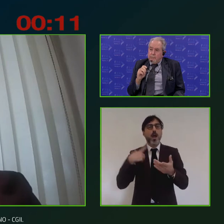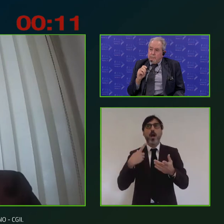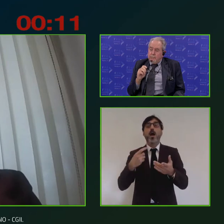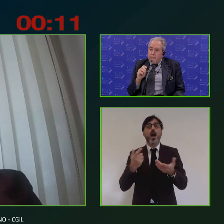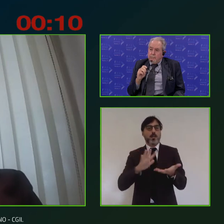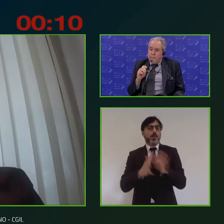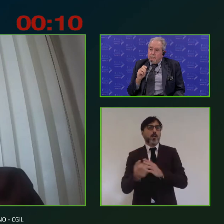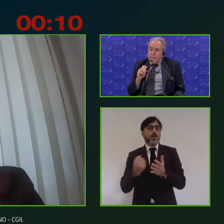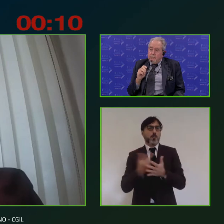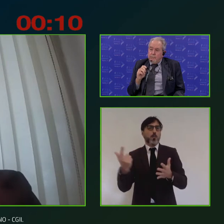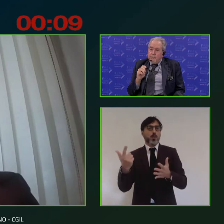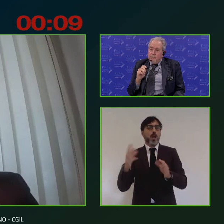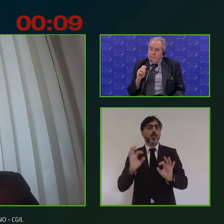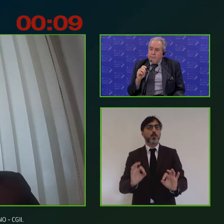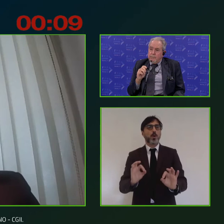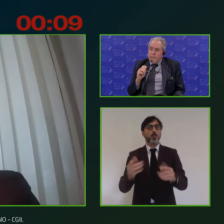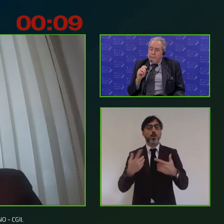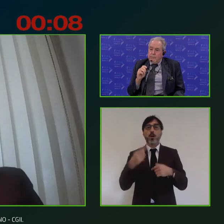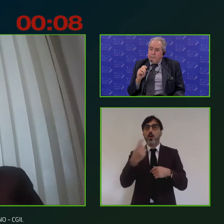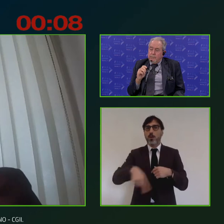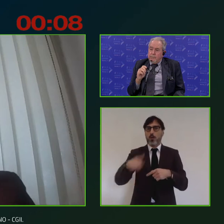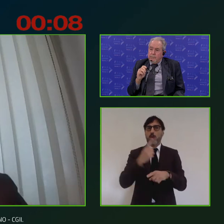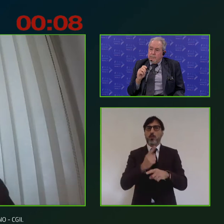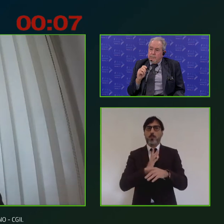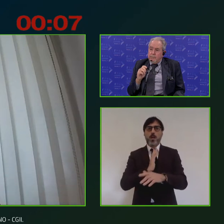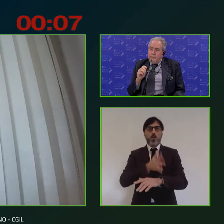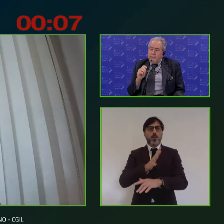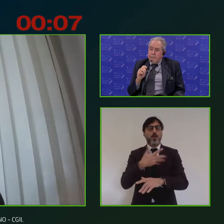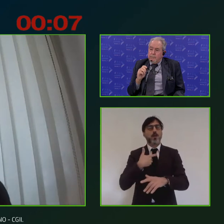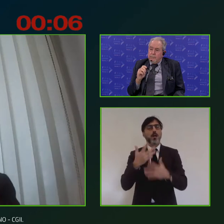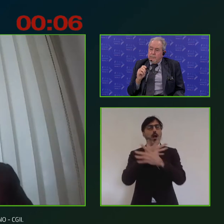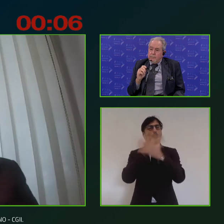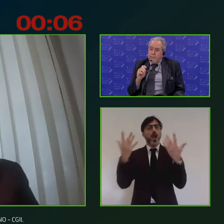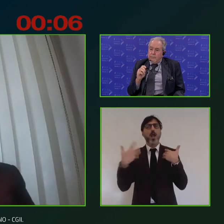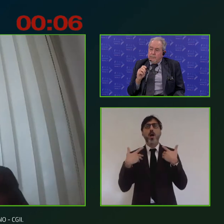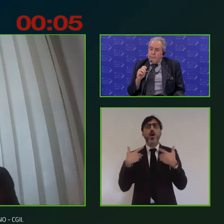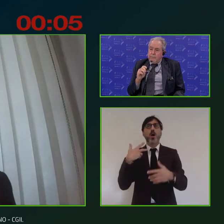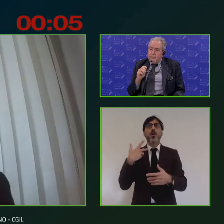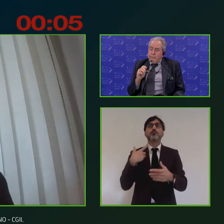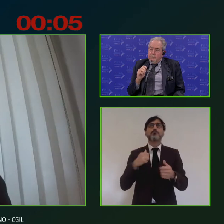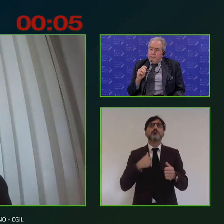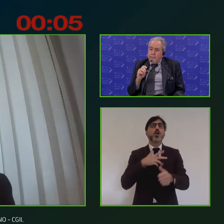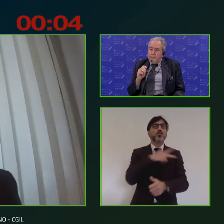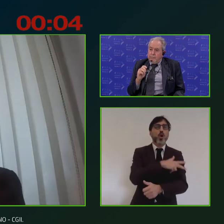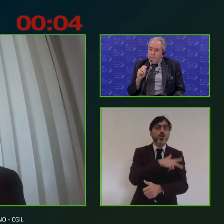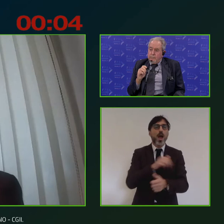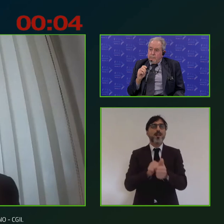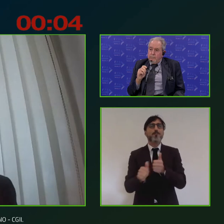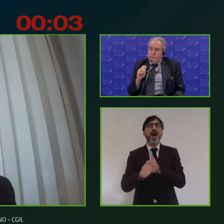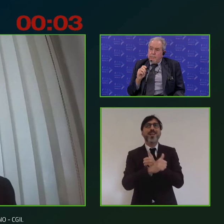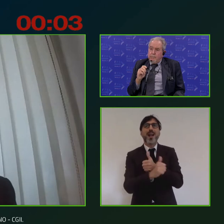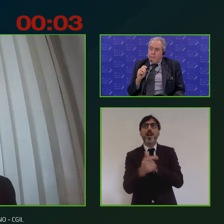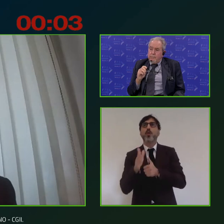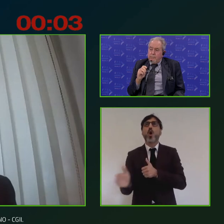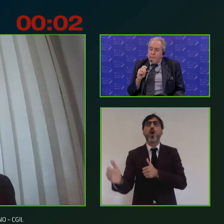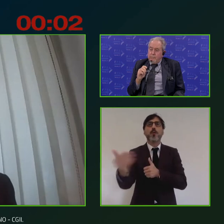quindi su questo dobbiamo intervenire ovviamente il coinvolgimento delle parti sociali e del partenariato non è sufficiente a